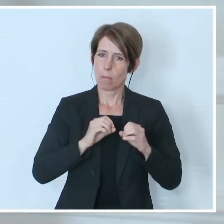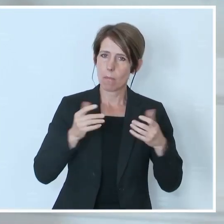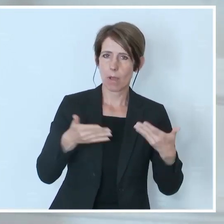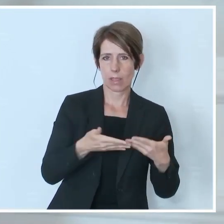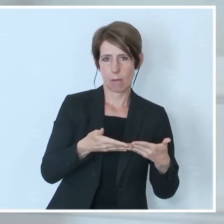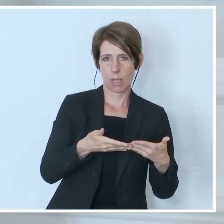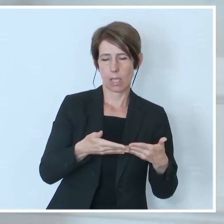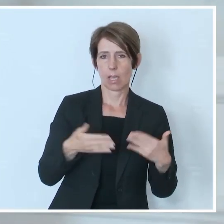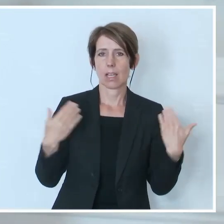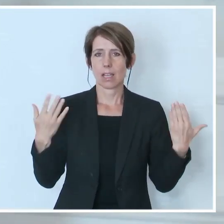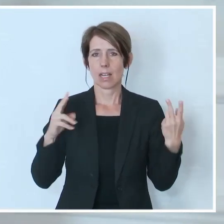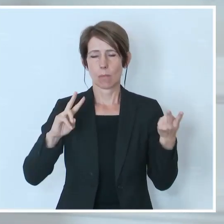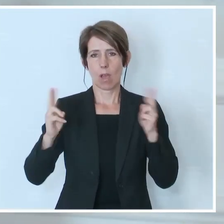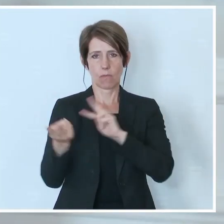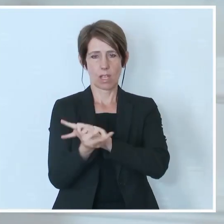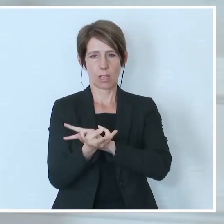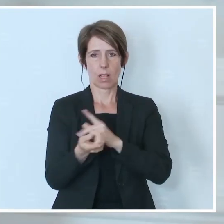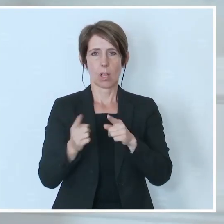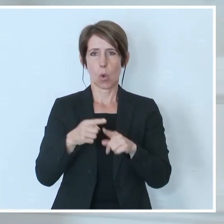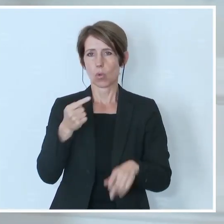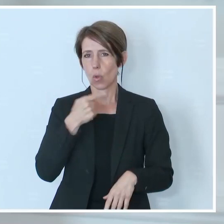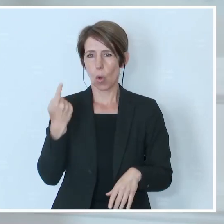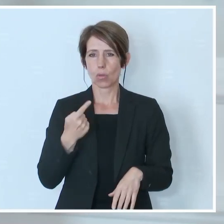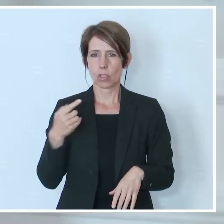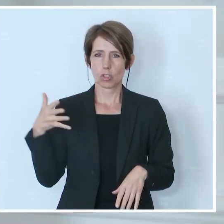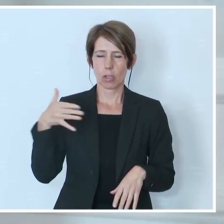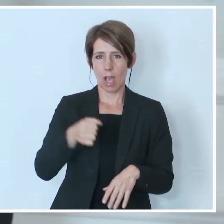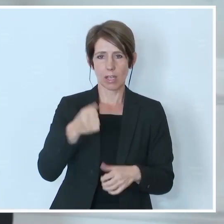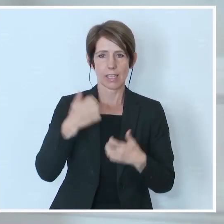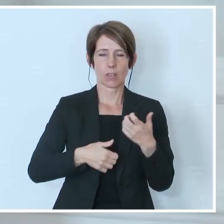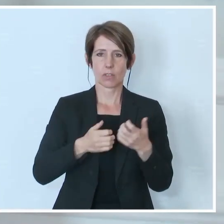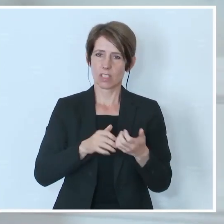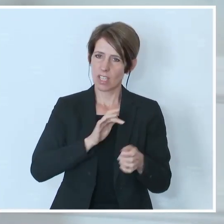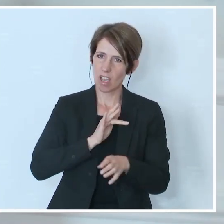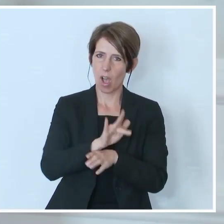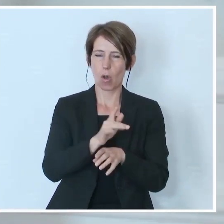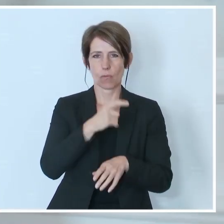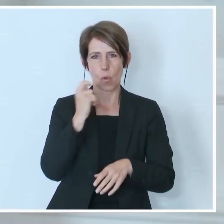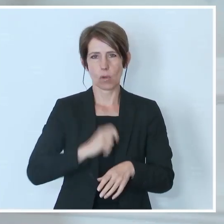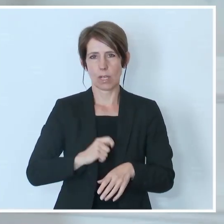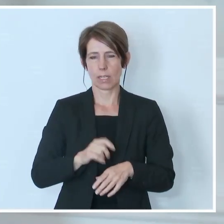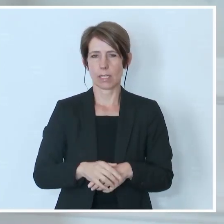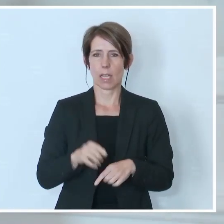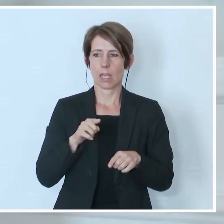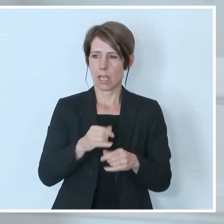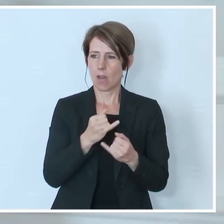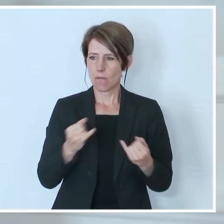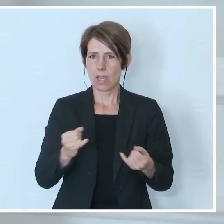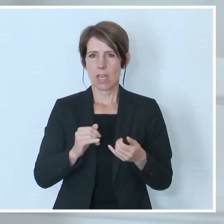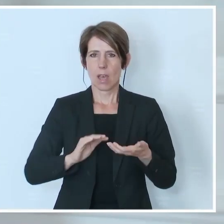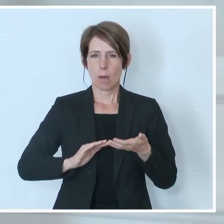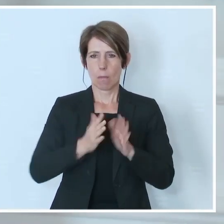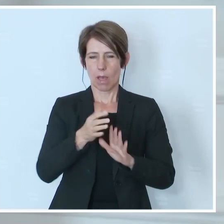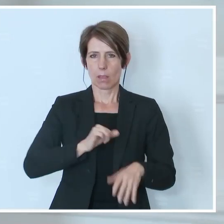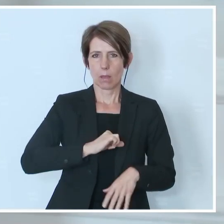spürbare Klimawandel und natürlich der russische Angriffskrieg auf die Ukraine, die es amalgam, wirklich ist ein Brandbeschleuniger für humanitäre